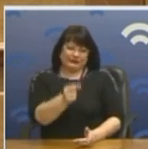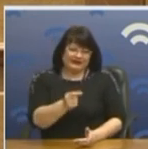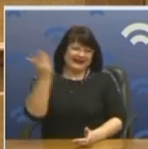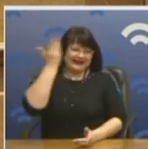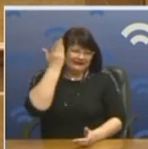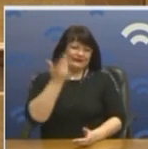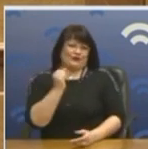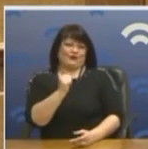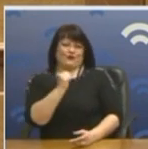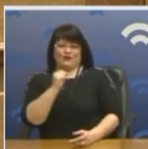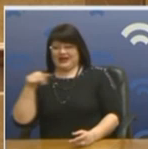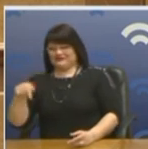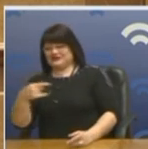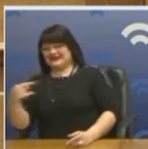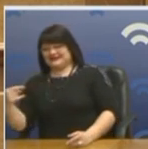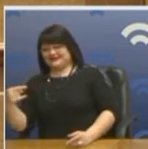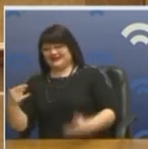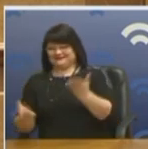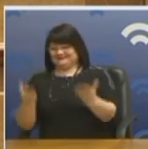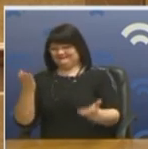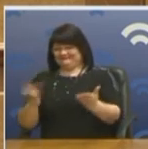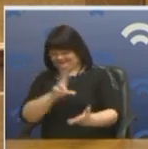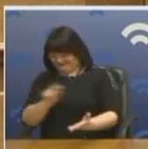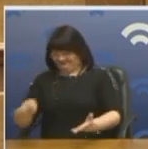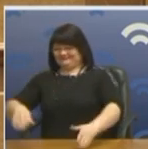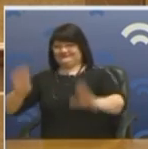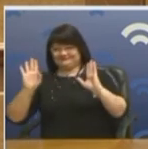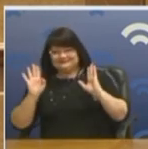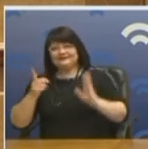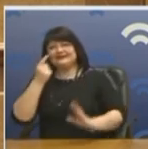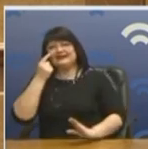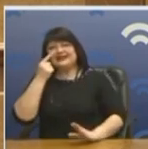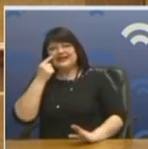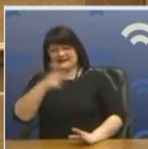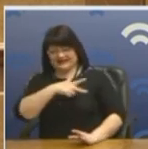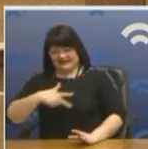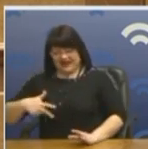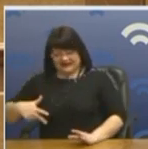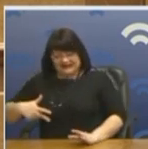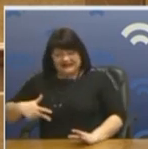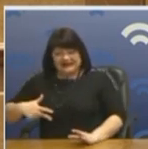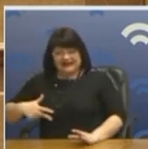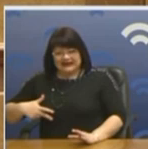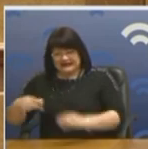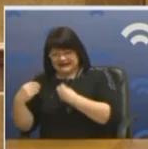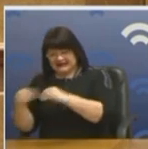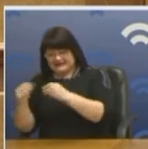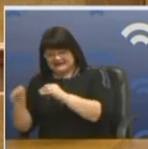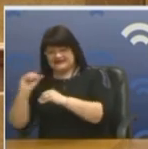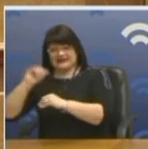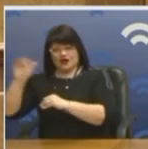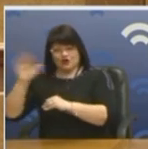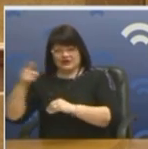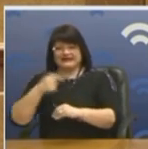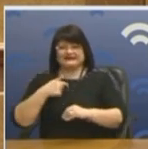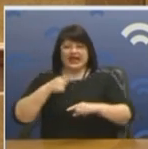παραγωγής. Αν δείτε πού εδράζεται η οικονομία της Δανίας στο εξαγώγημο προϊόμου που παράγει και τι εξάγουμε